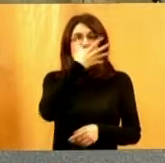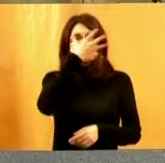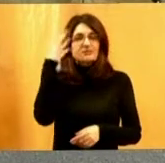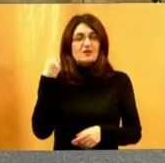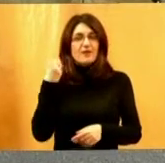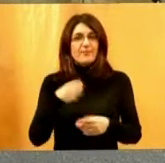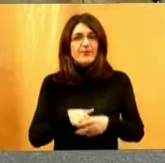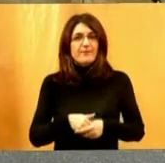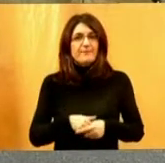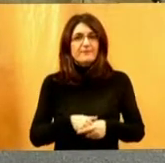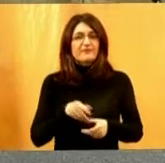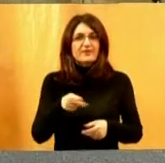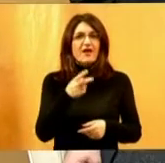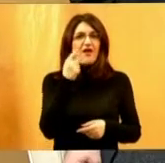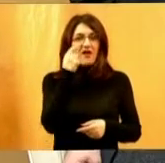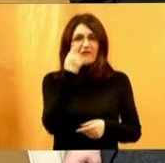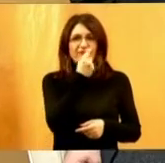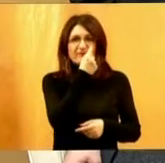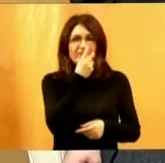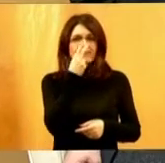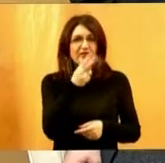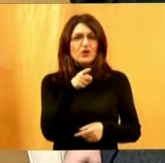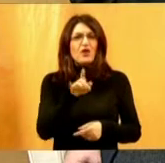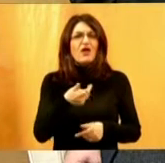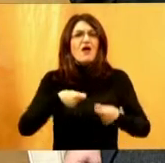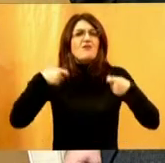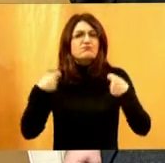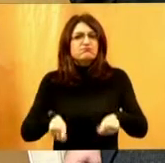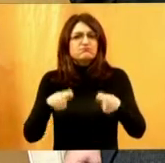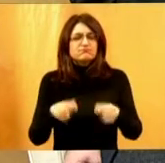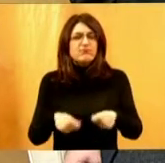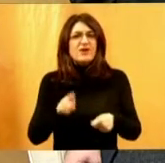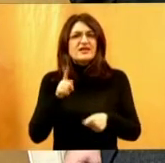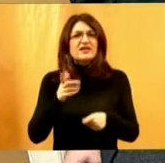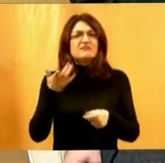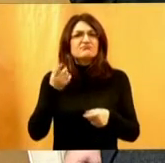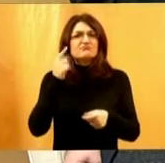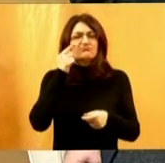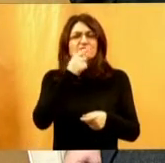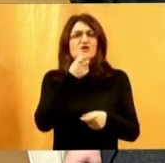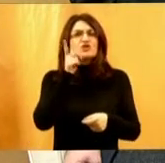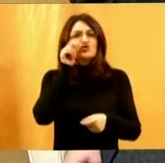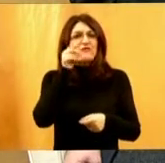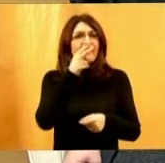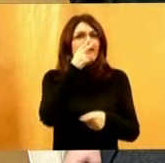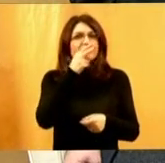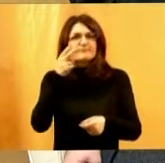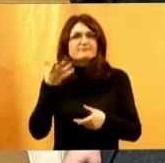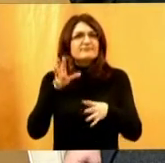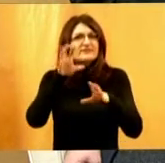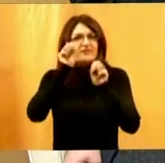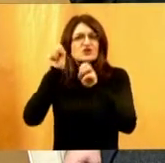da je vid takvo bogatstvo i osjetilo kojim čovjek percipira oko